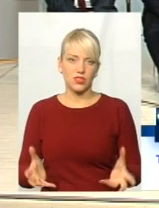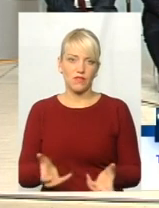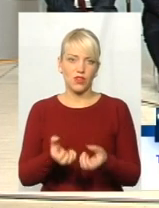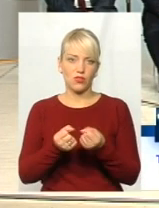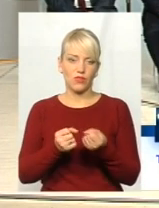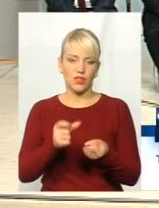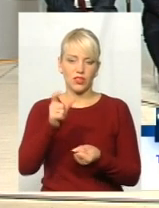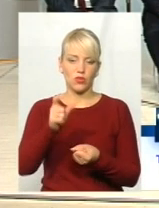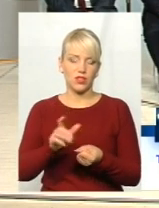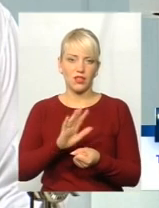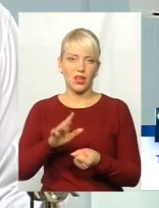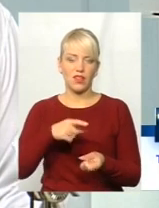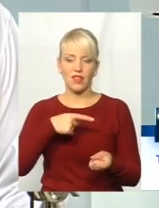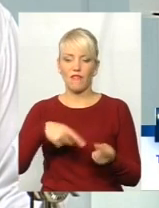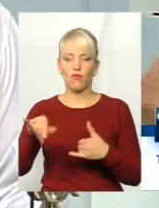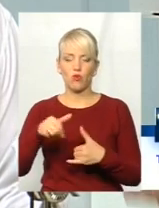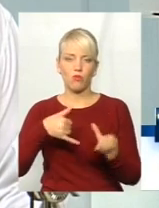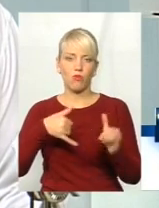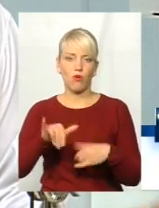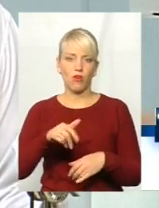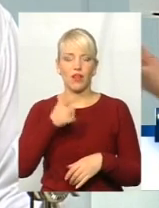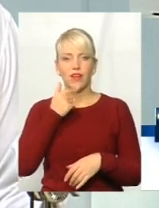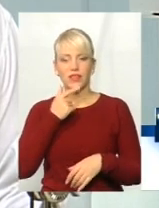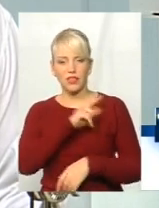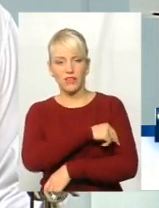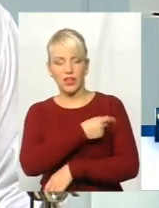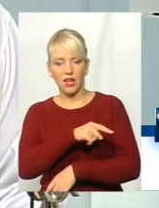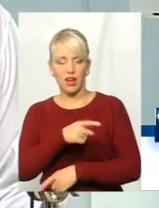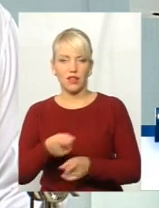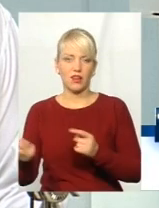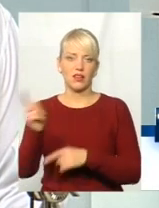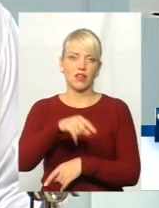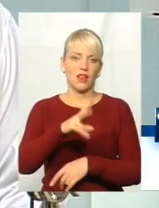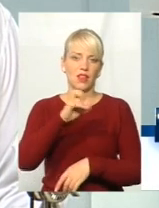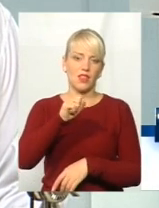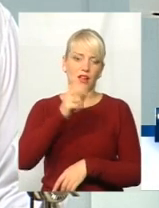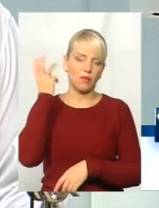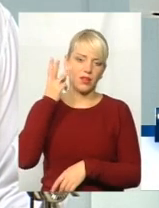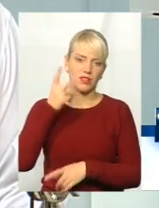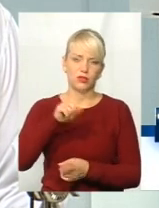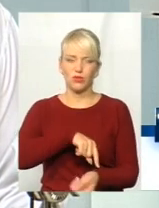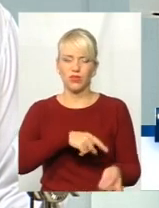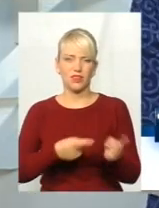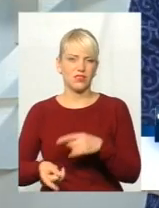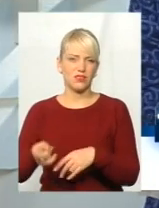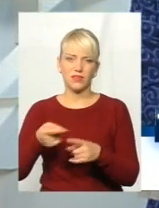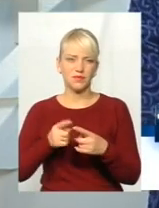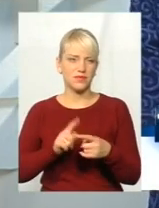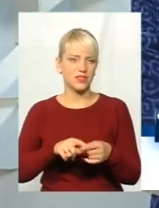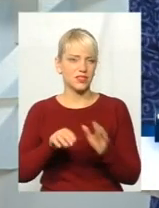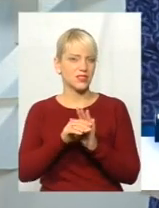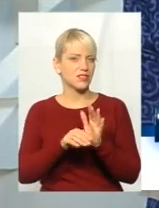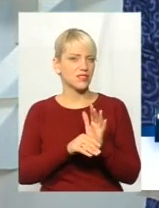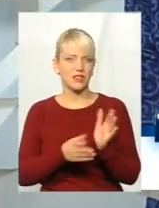а не відфутболювати з Красилівської лікарні, знову на Хмельницьку, а потім ще десь до якихось лікарів. Тобто не повинно бути